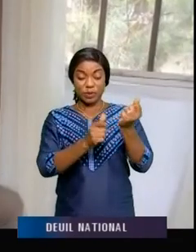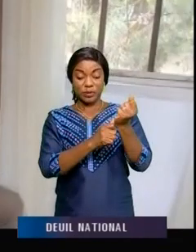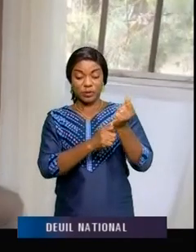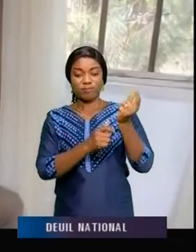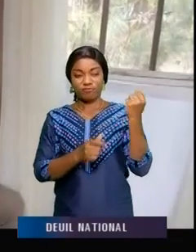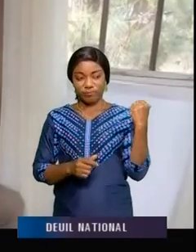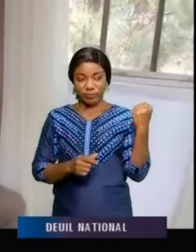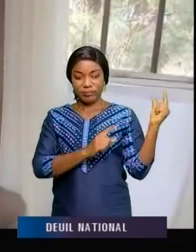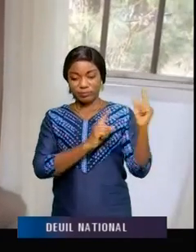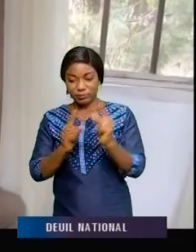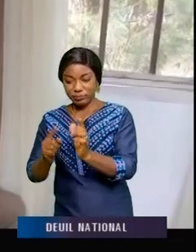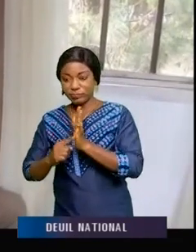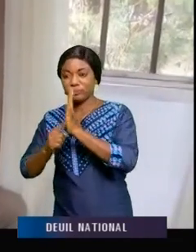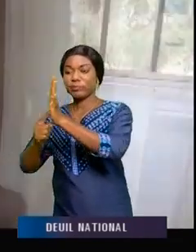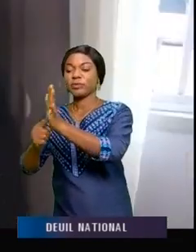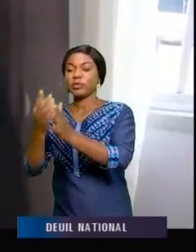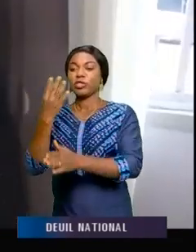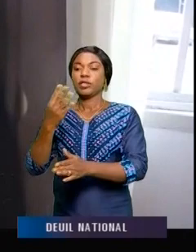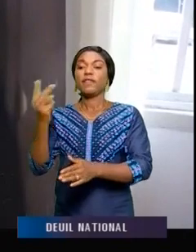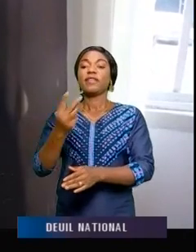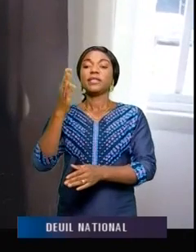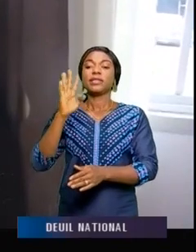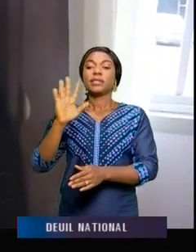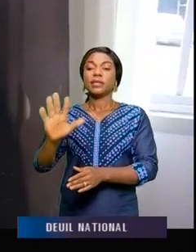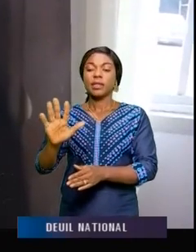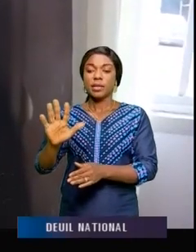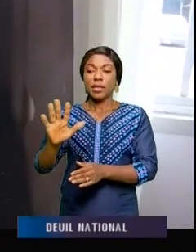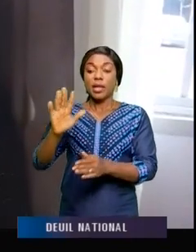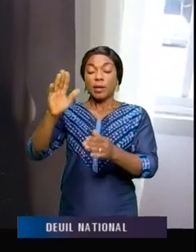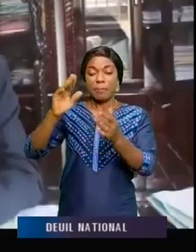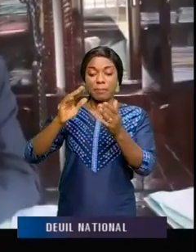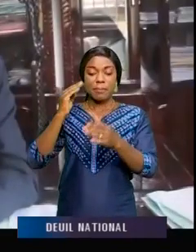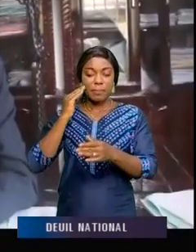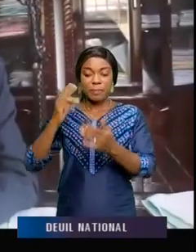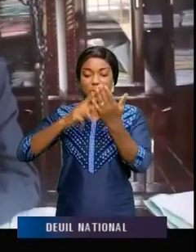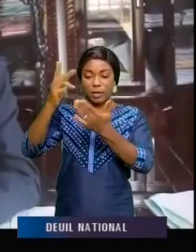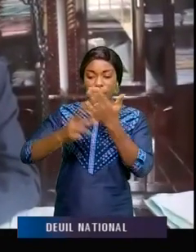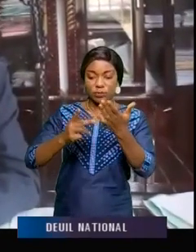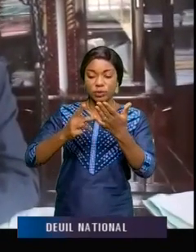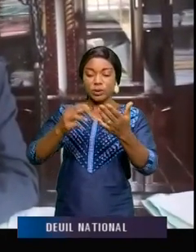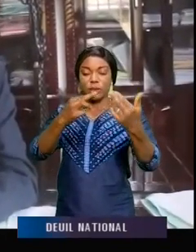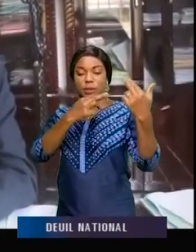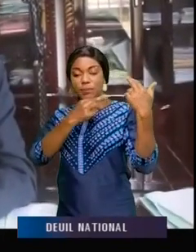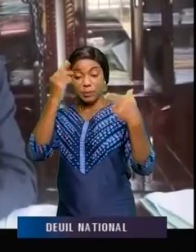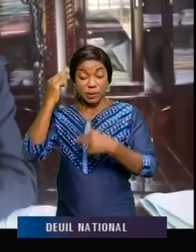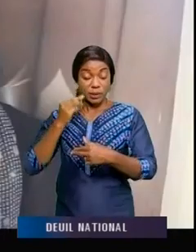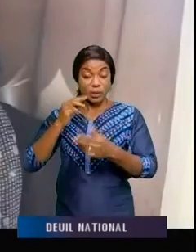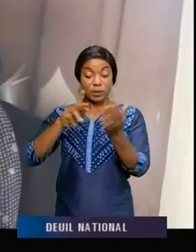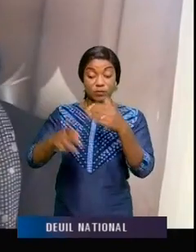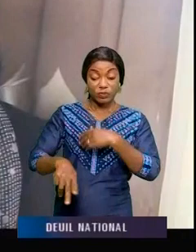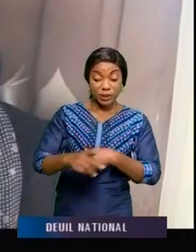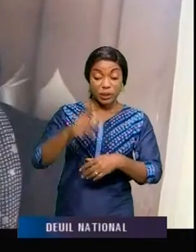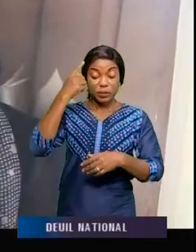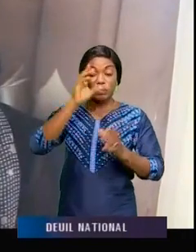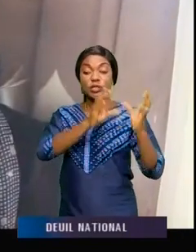organisation est allée présenter ce jeudi 25 mars le dit projet au ministre provincial en charge du plan Joseph Sebagisha.